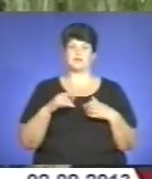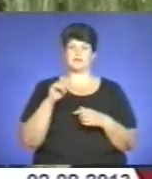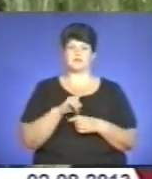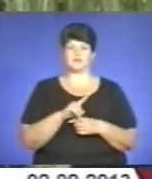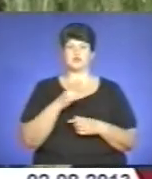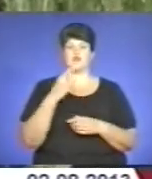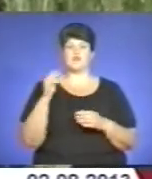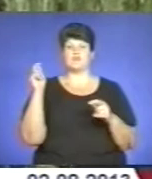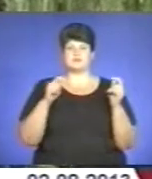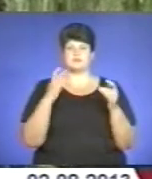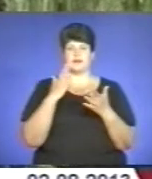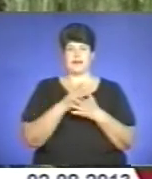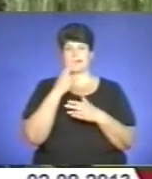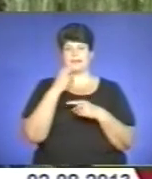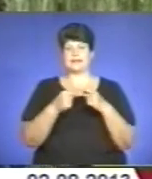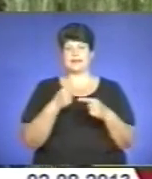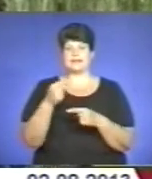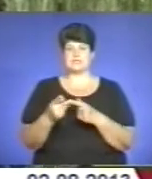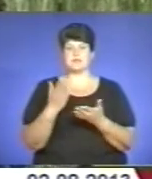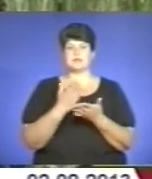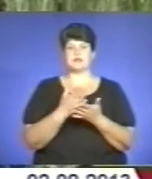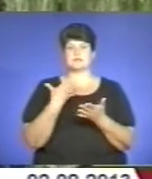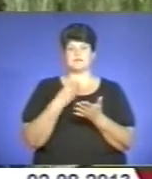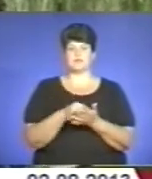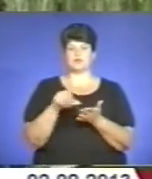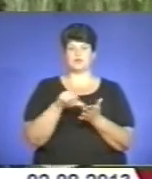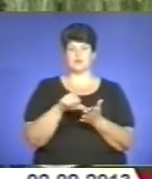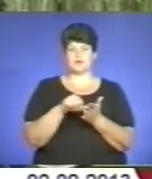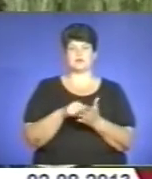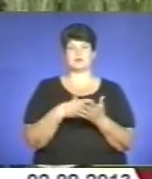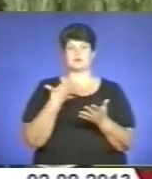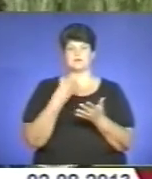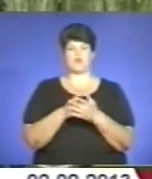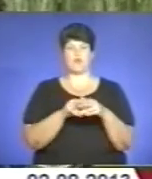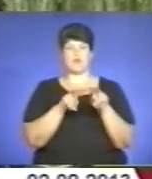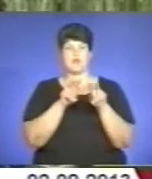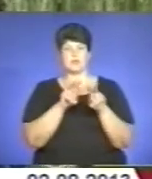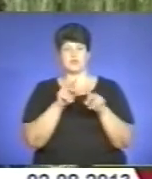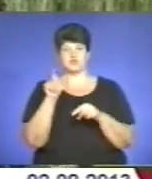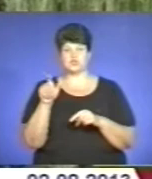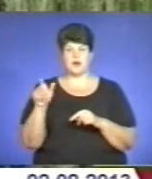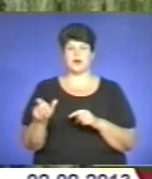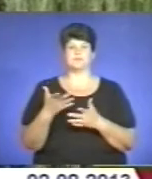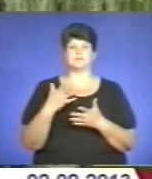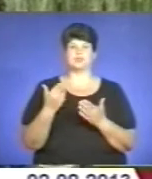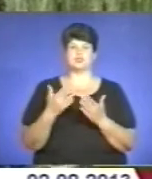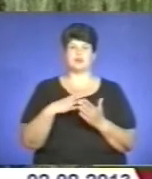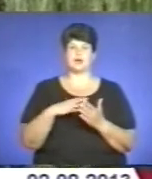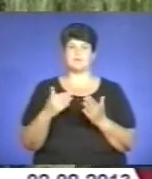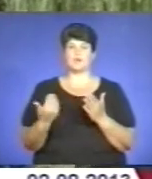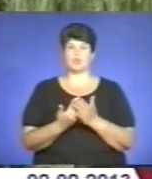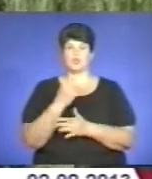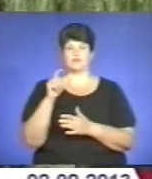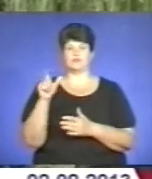традиційним, він має свого глядача, він має свого учасника. Звичайно, ми очікуємо нових людей, і вони не будуть,